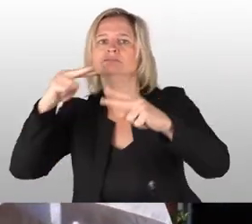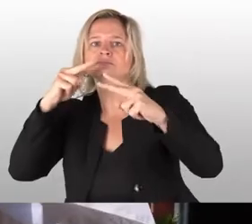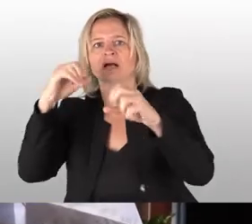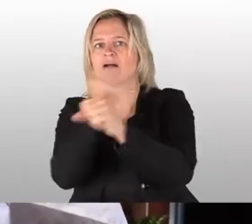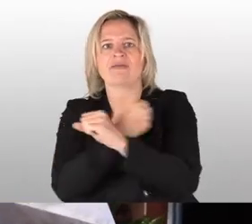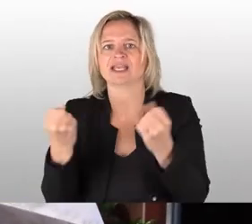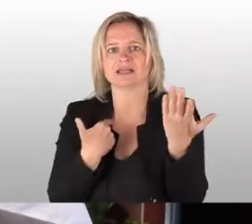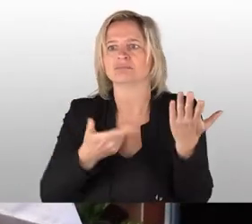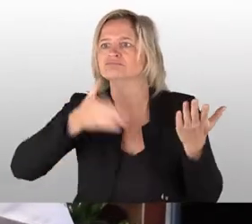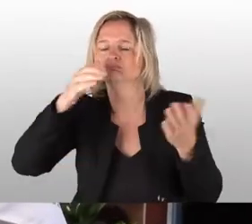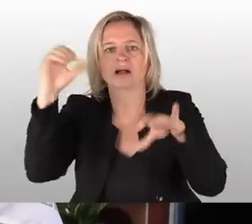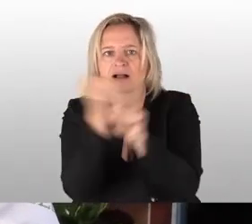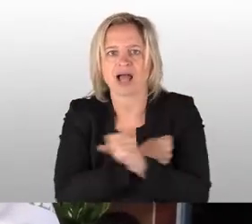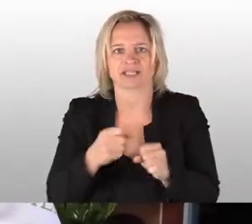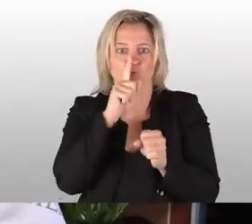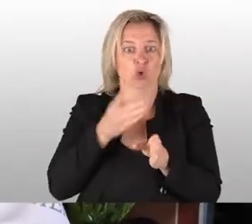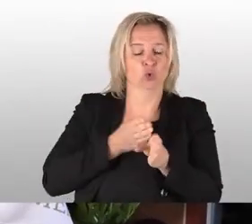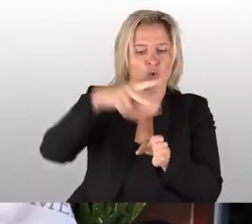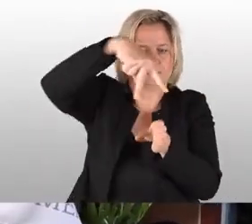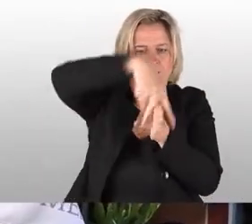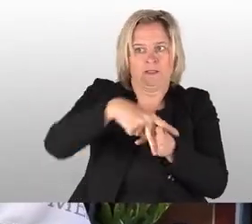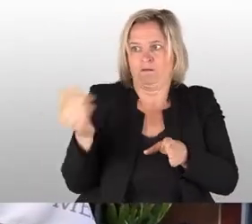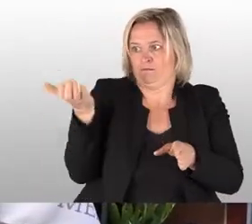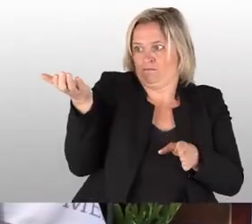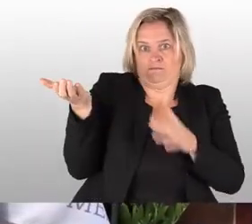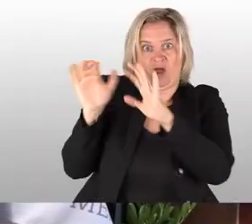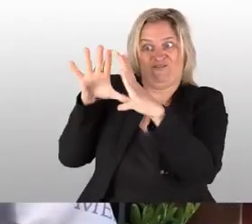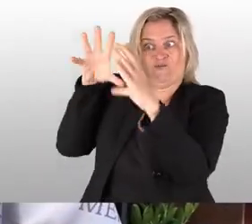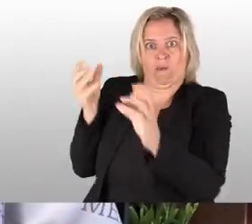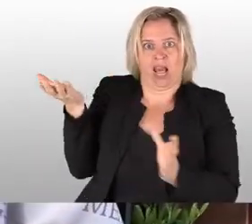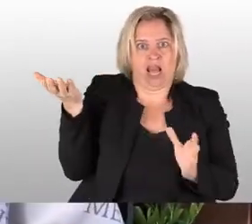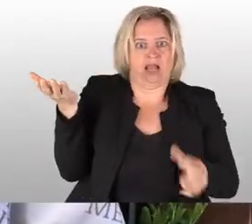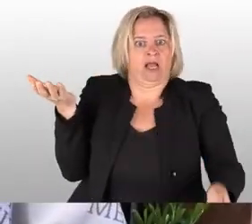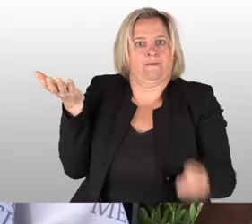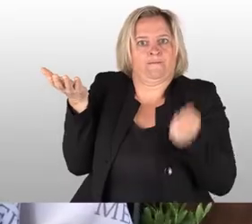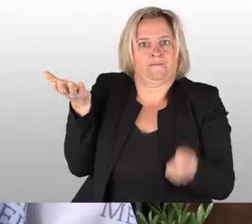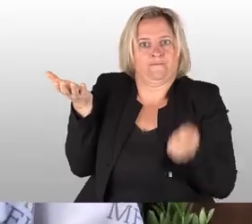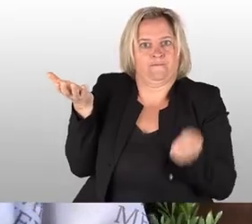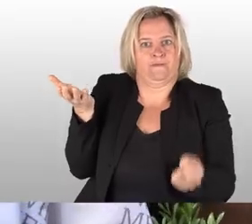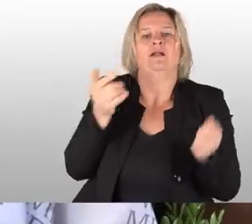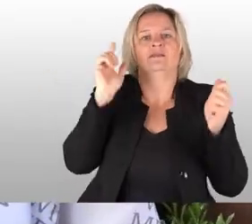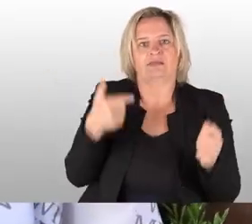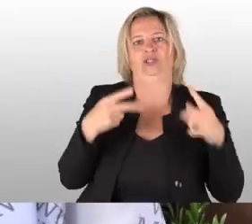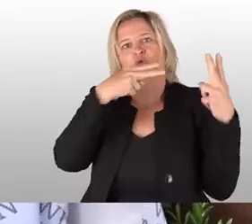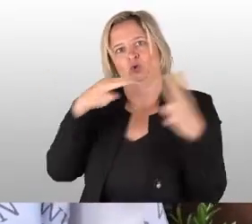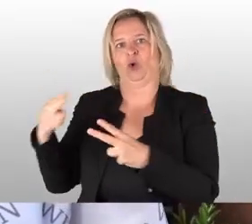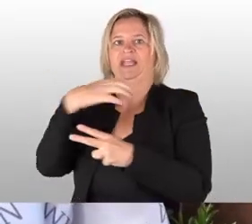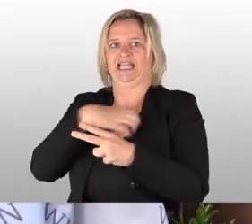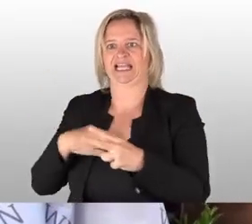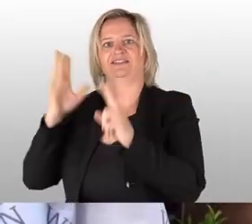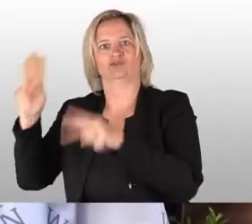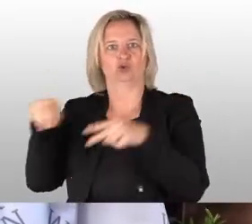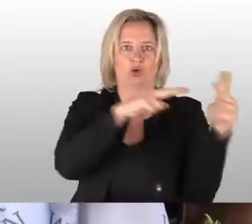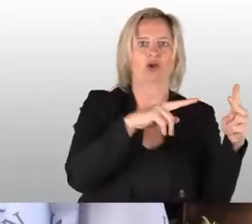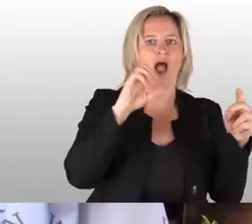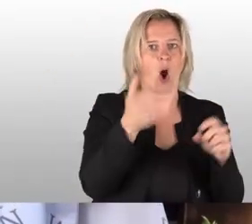Hand die Fummel. Man ritt lieber komplett durch von Meissen nach Dresden und hat dort dann wieder getrunken. Wenn Sie jetzt genau schauen, wundern Sie sich vielleicht,